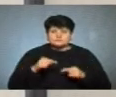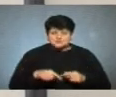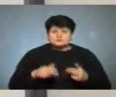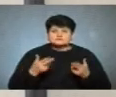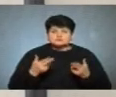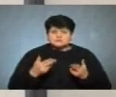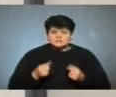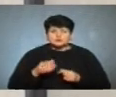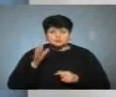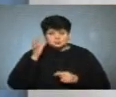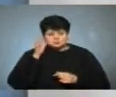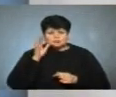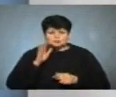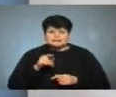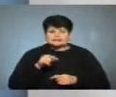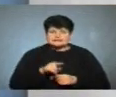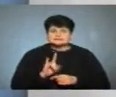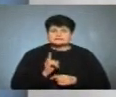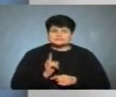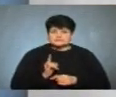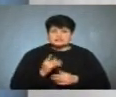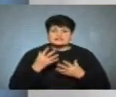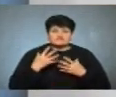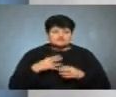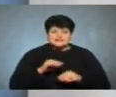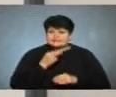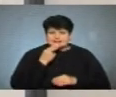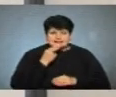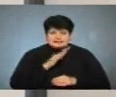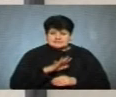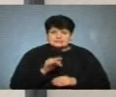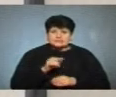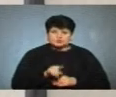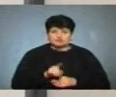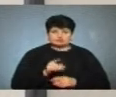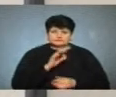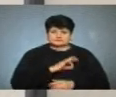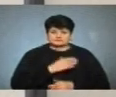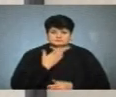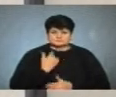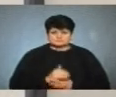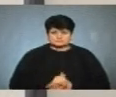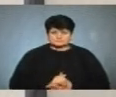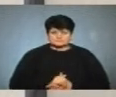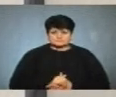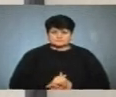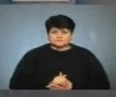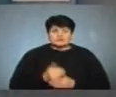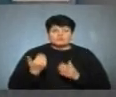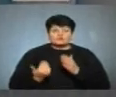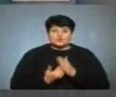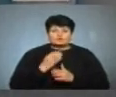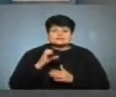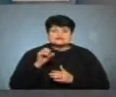звичайно, що прислухалися. І така дитина вже не їла того, чого вони не вживають. І також в новому